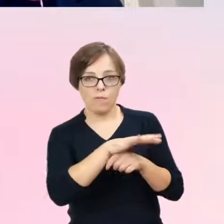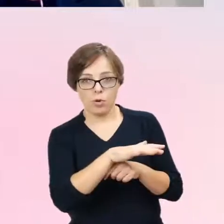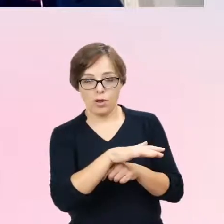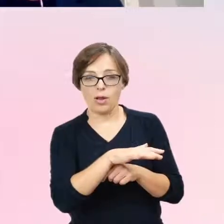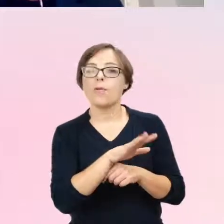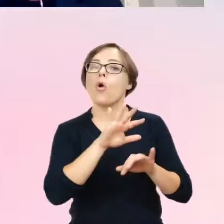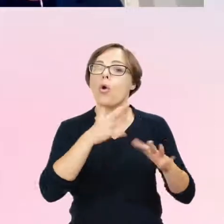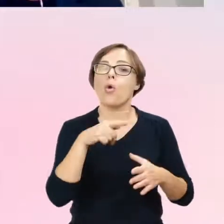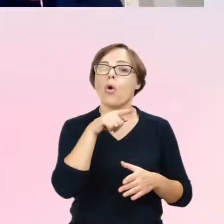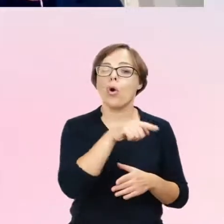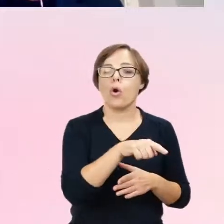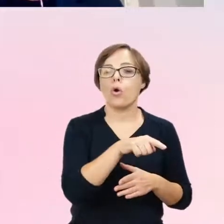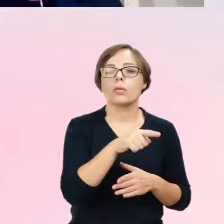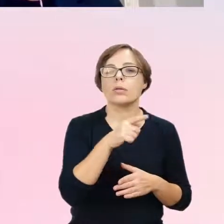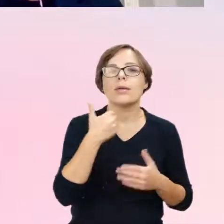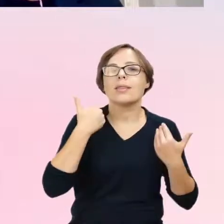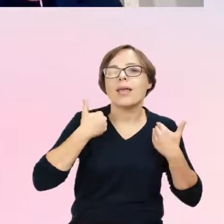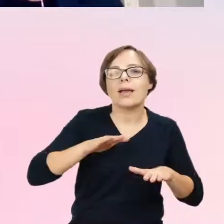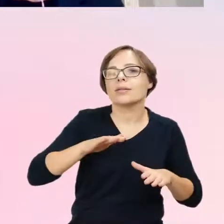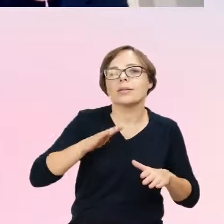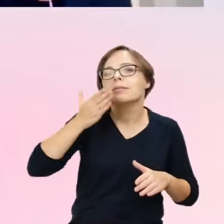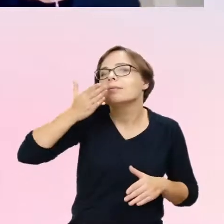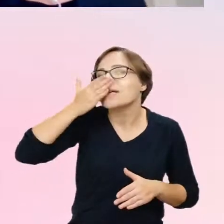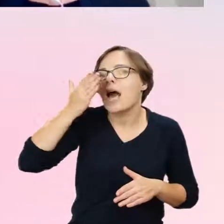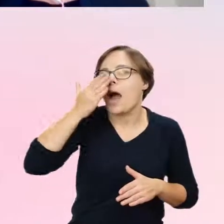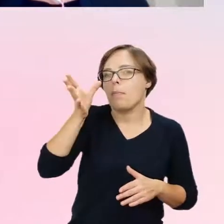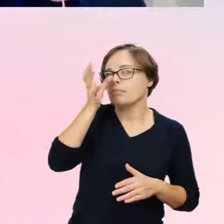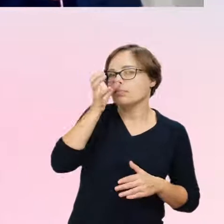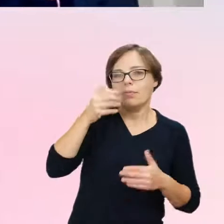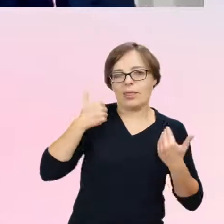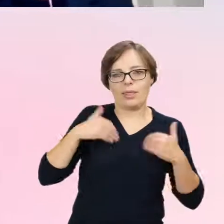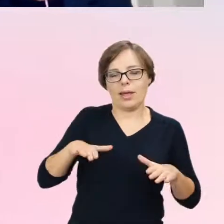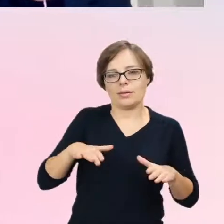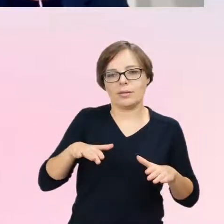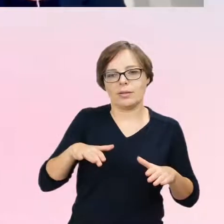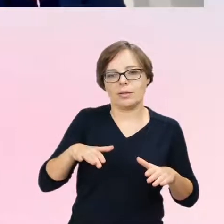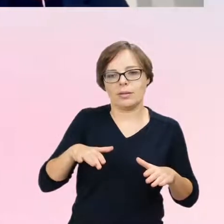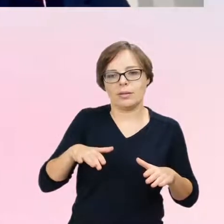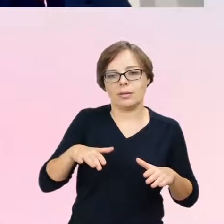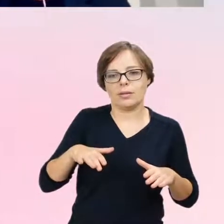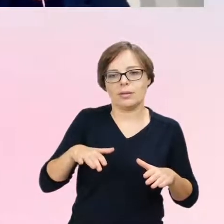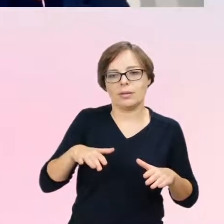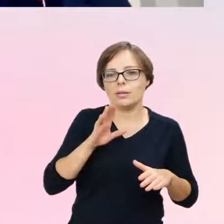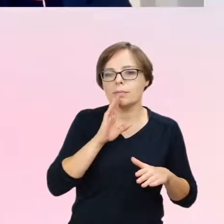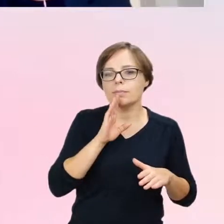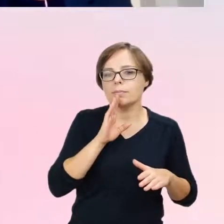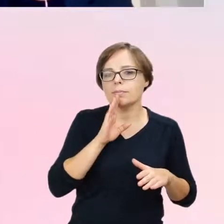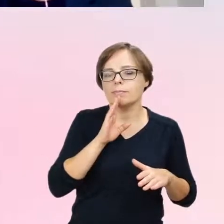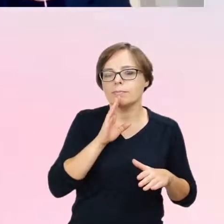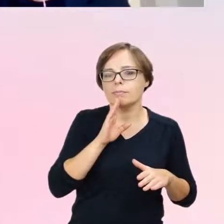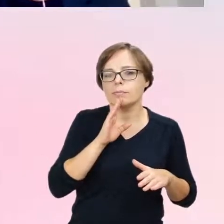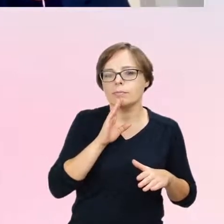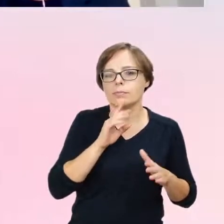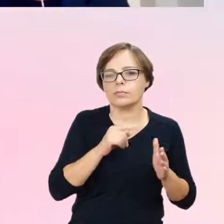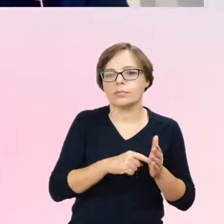on nie będzie odczuwał żadnego zapachu związanego z produkcją taką, która